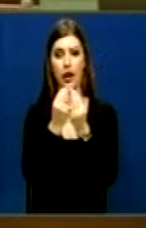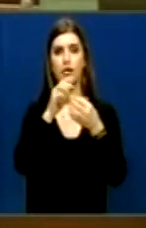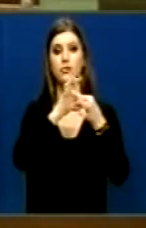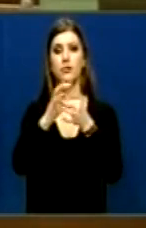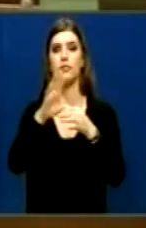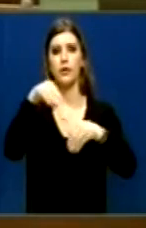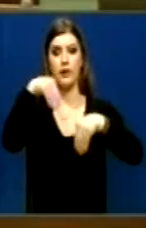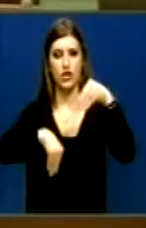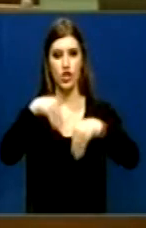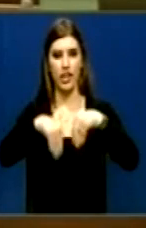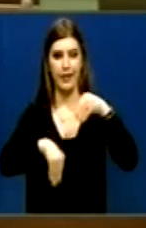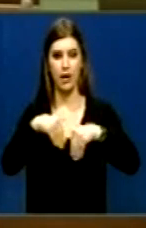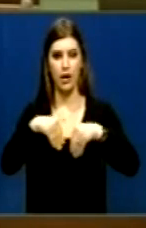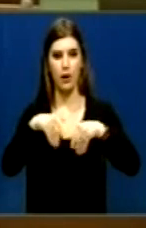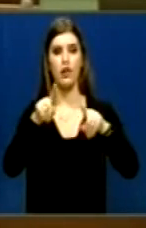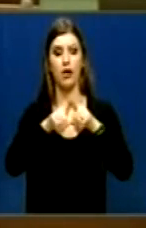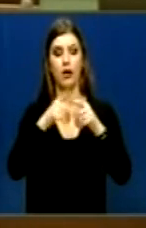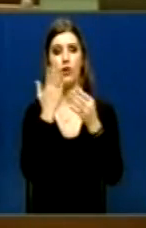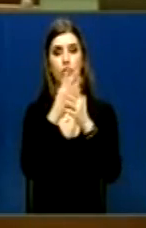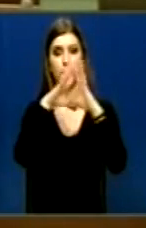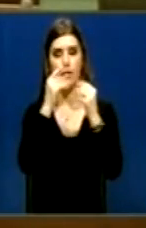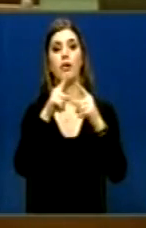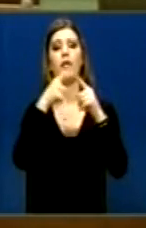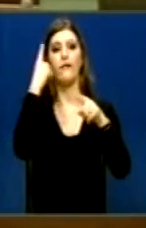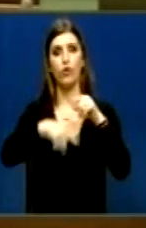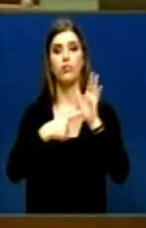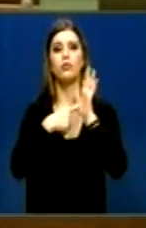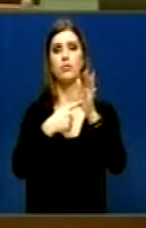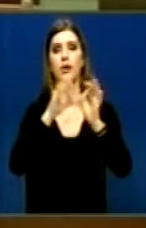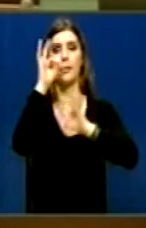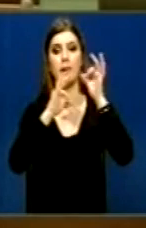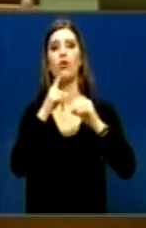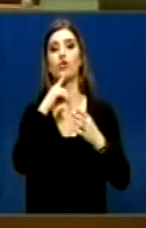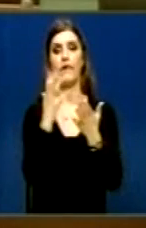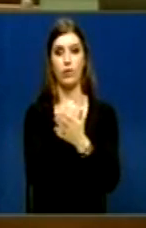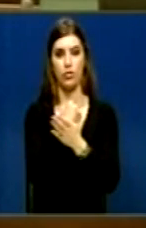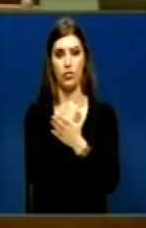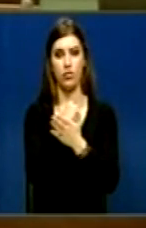procesin e zxedive E referendume dhe shparë rezultatet e tyre Pro tash kjo këtë që zëja